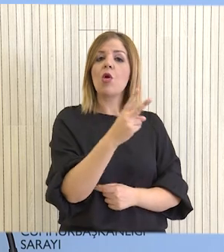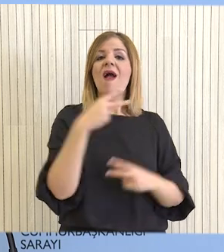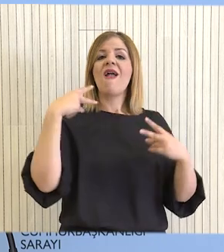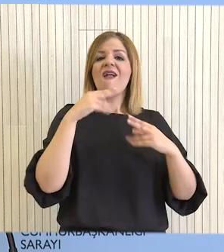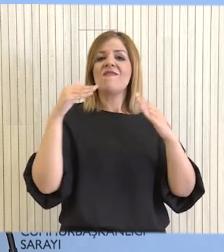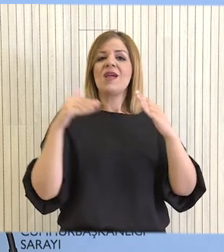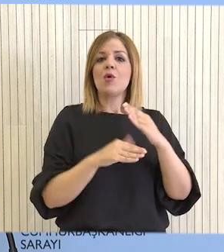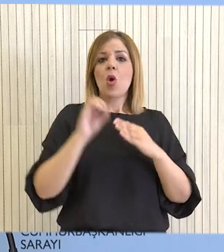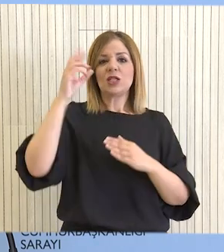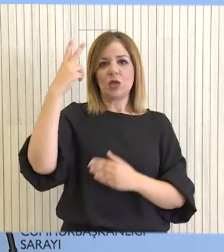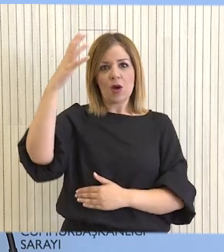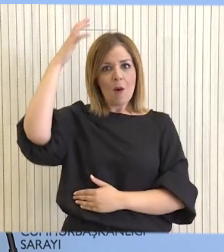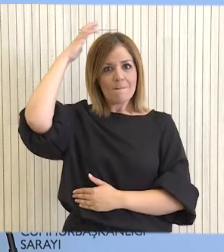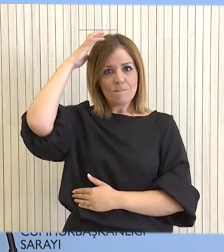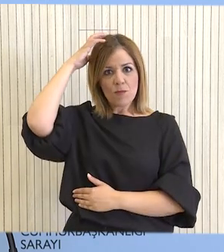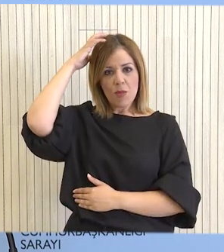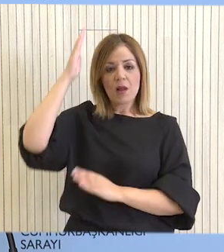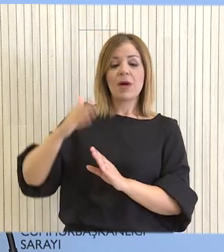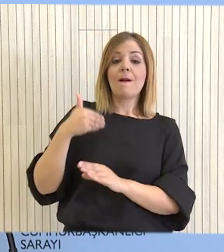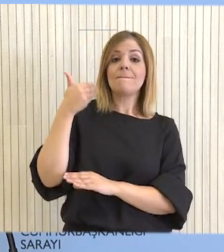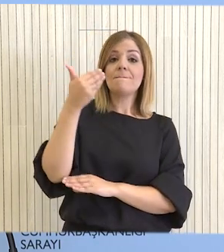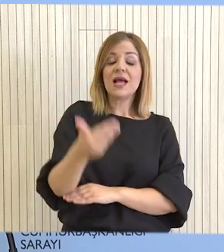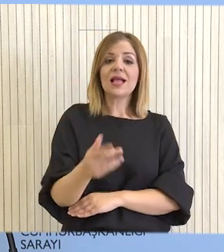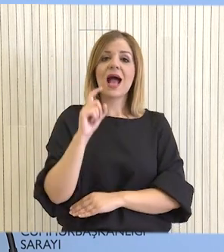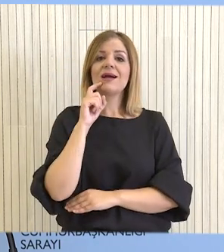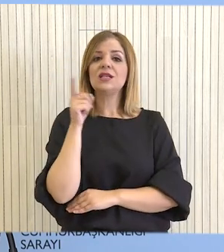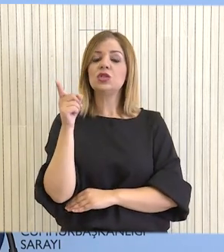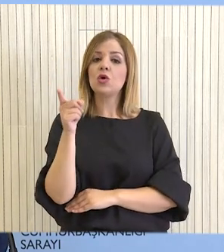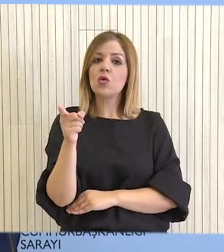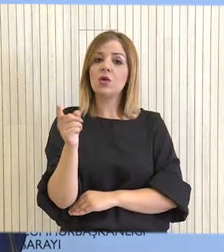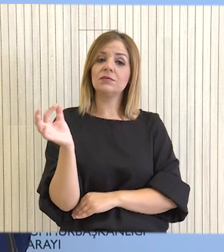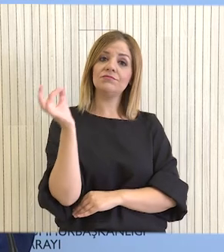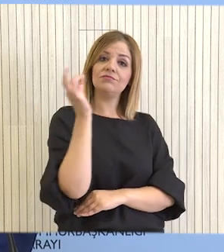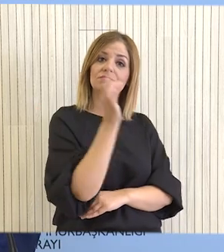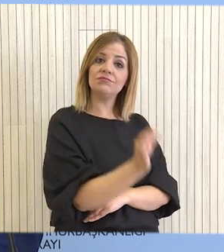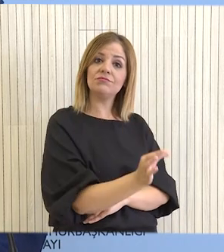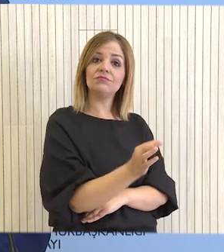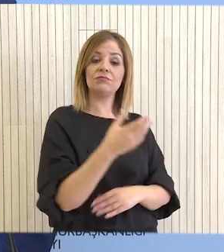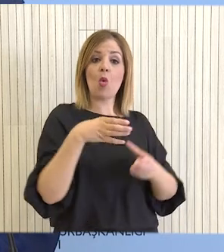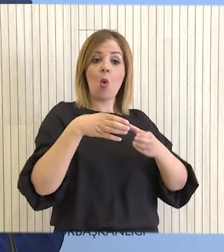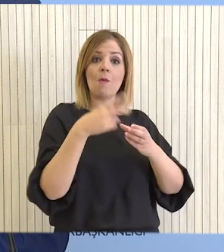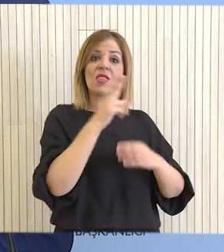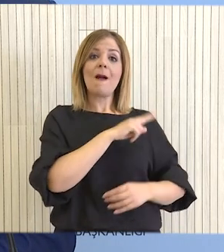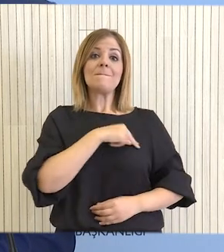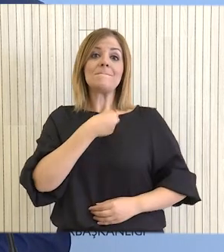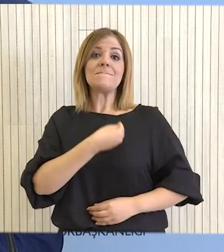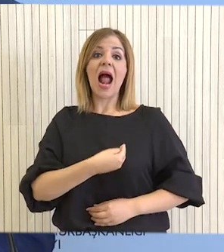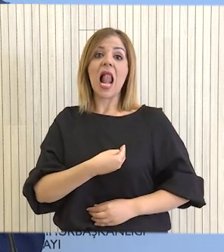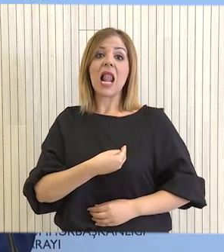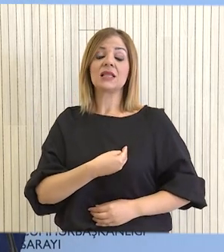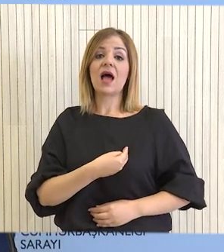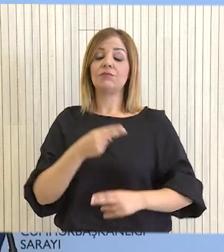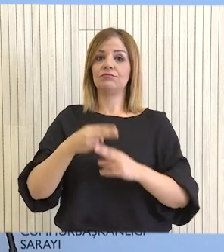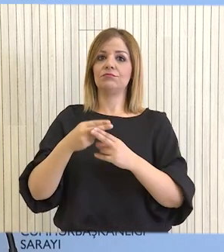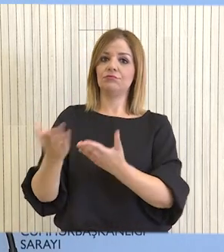Εξωτερικών της Αγίας Έδρας. Ακολούθως, ο Πρόεδρος της Δημοκρατίας θα μεταβεί στον κυρίαρχο τάγμα της Μάλτας, όπου θα τύχει επίσημης